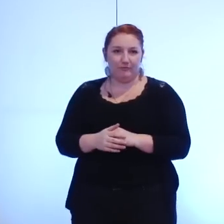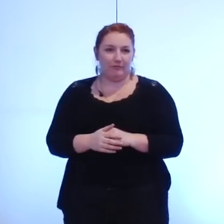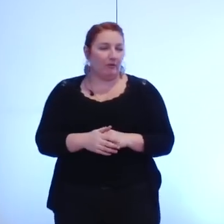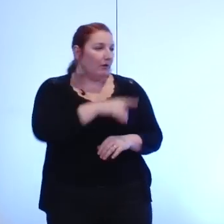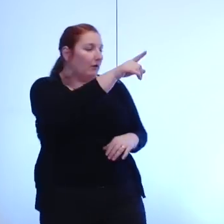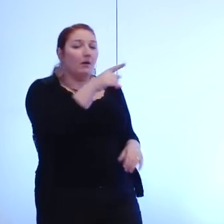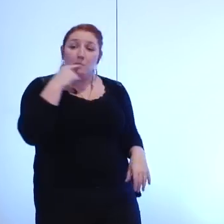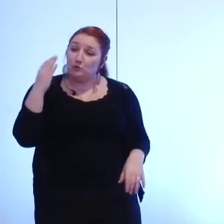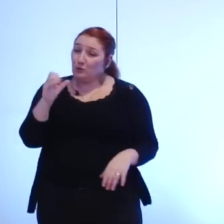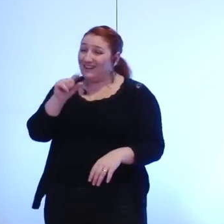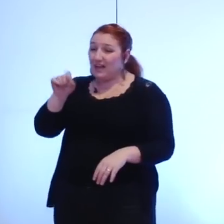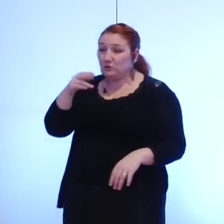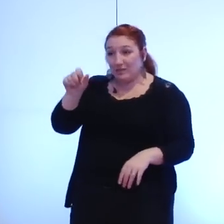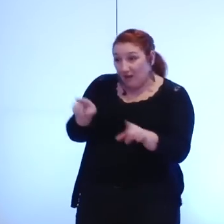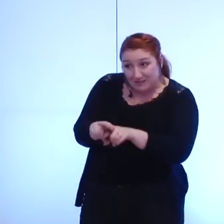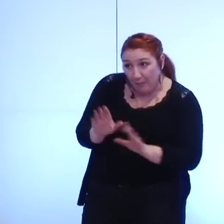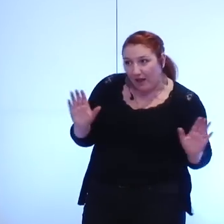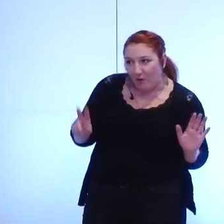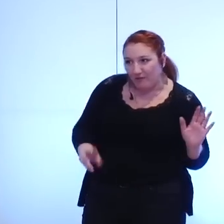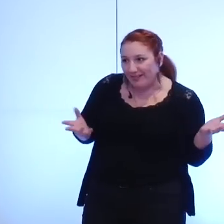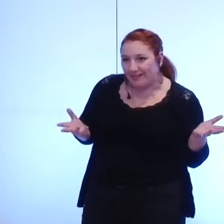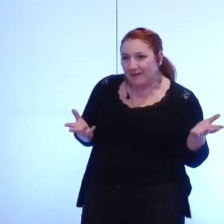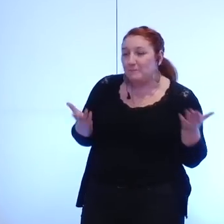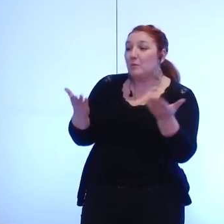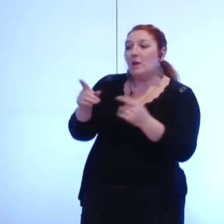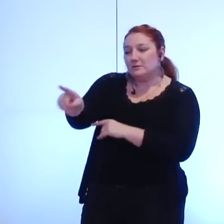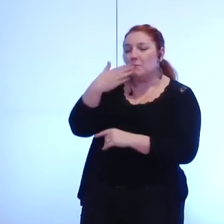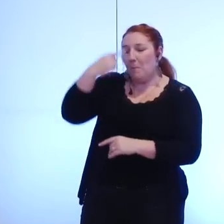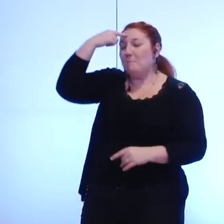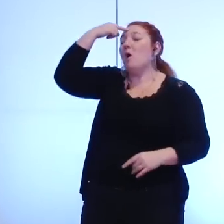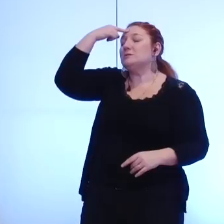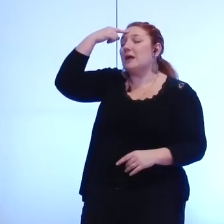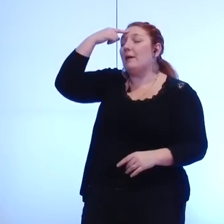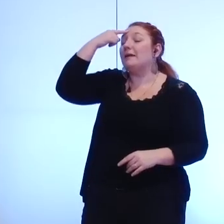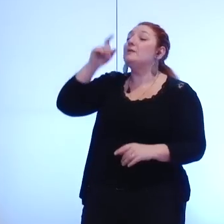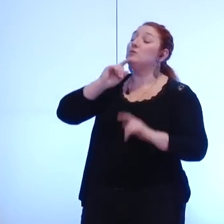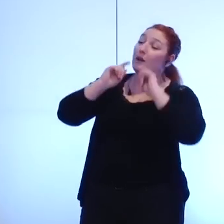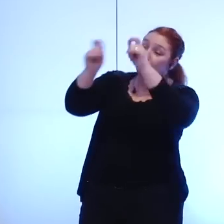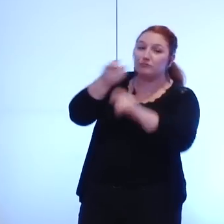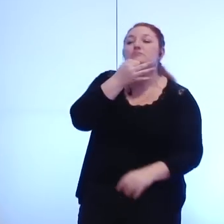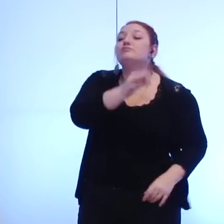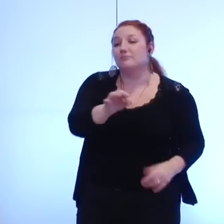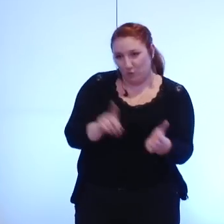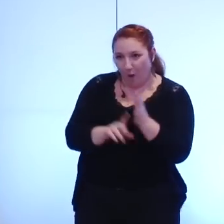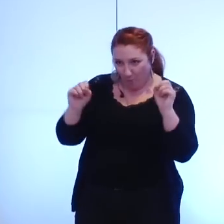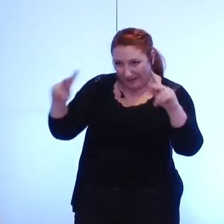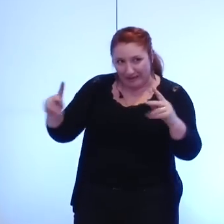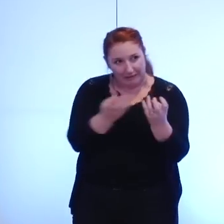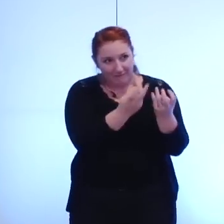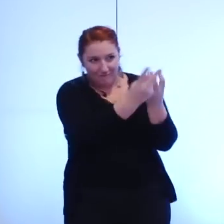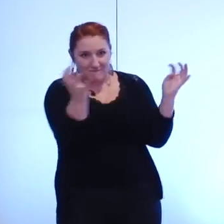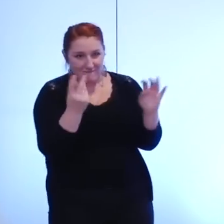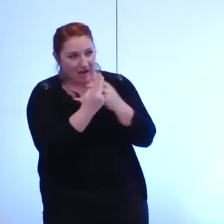monsieur Cazenave c'est pareil en fait pour l'instant vous pensez dans votre tête et quand vous aurez la parole vous pourrez vous exprimer devant le conseil municipal